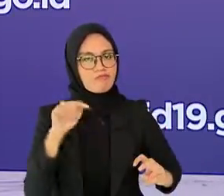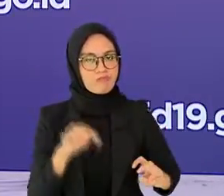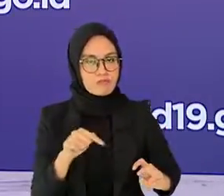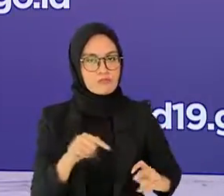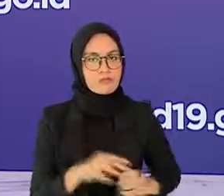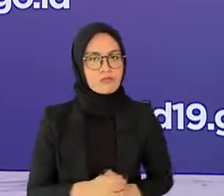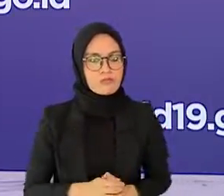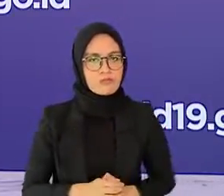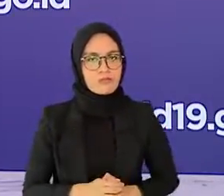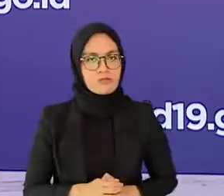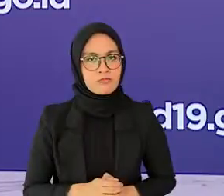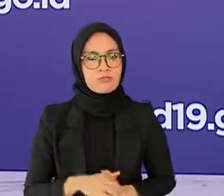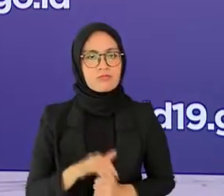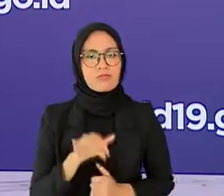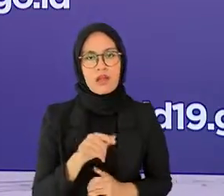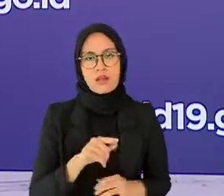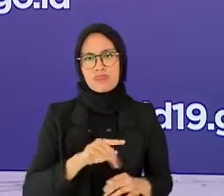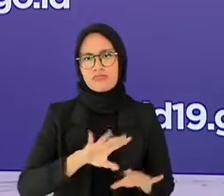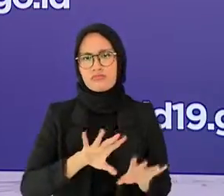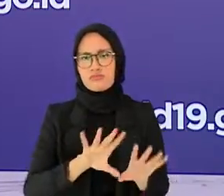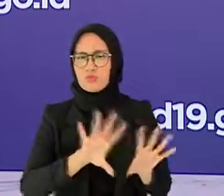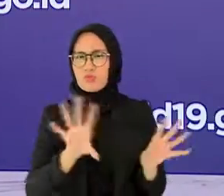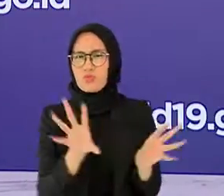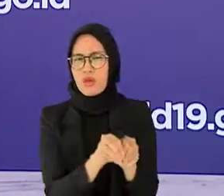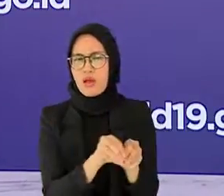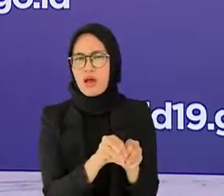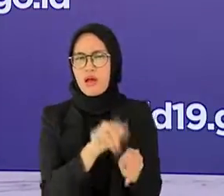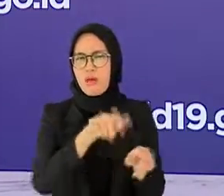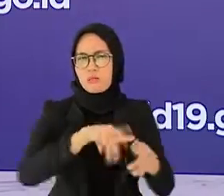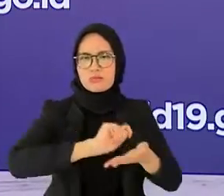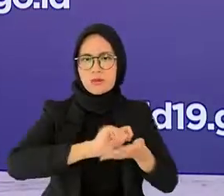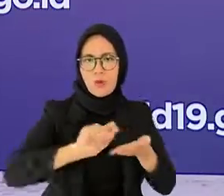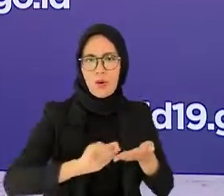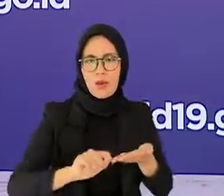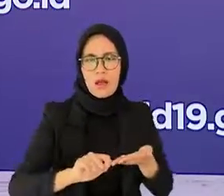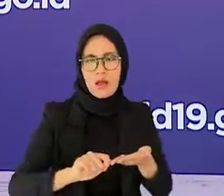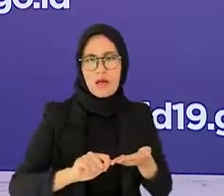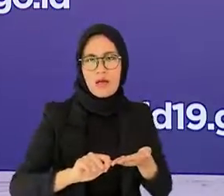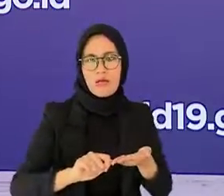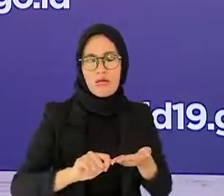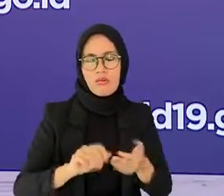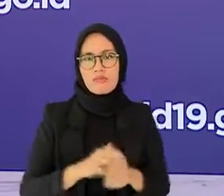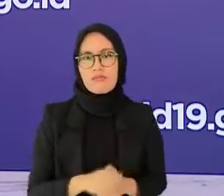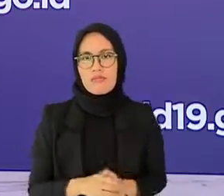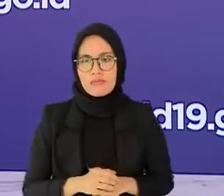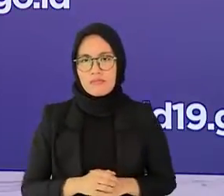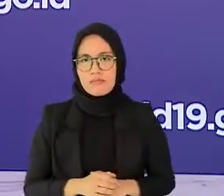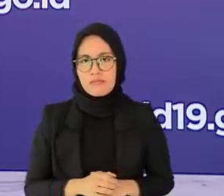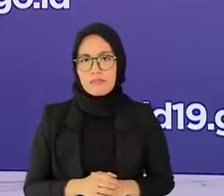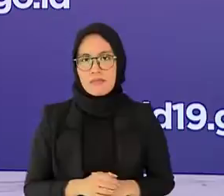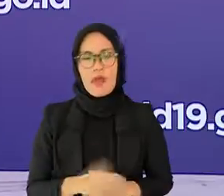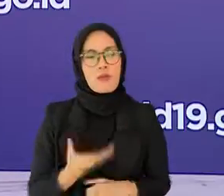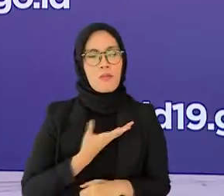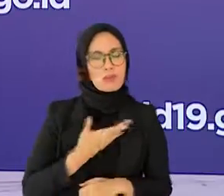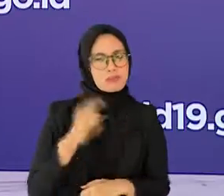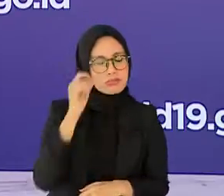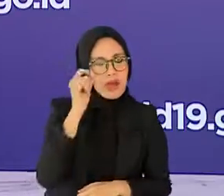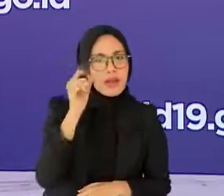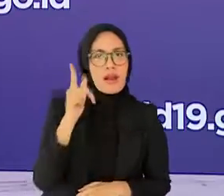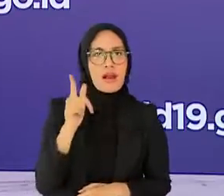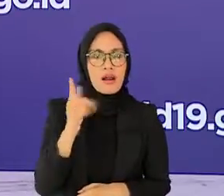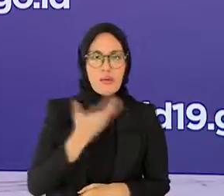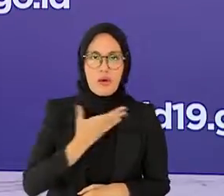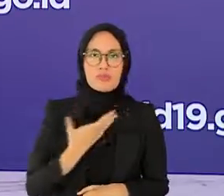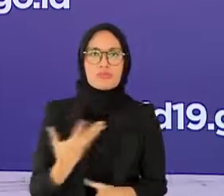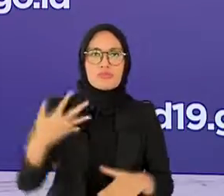bahwa mayoritas peserta didik memiliki kesadaran dan kemauan untuk berpartisipasi dalam program vaksinasi